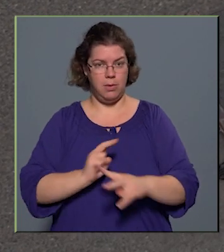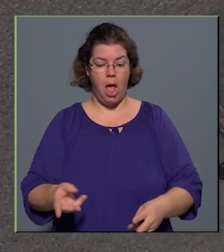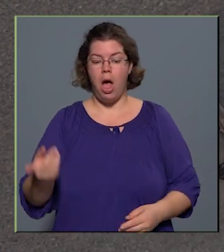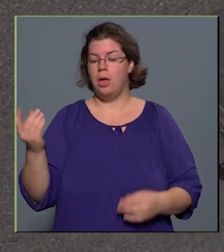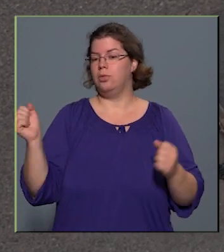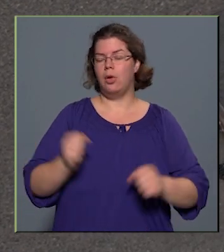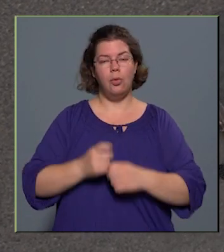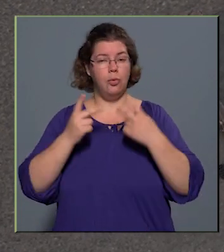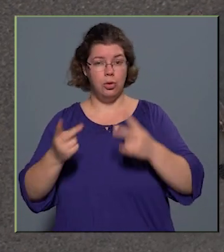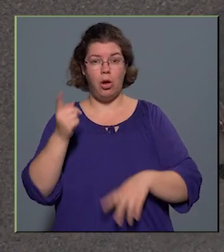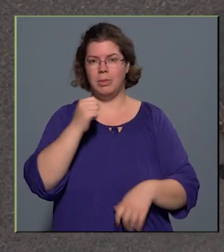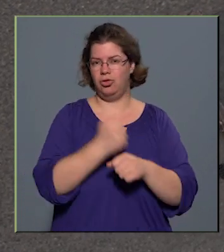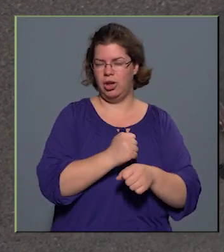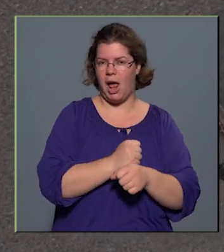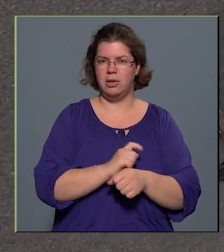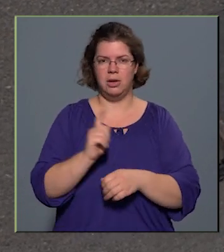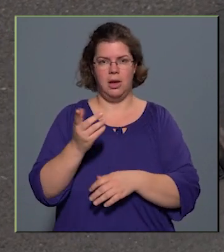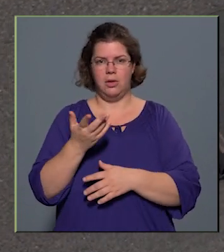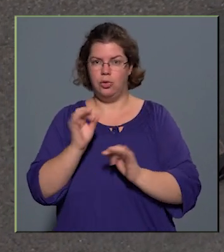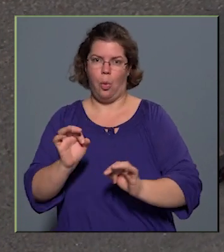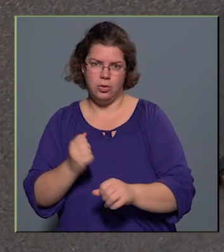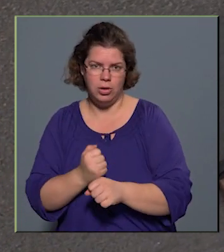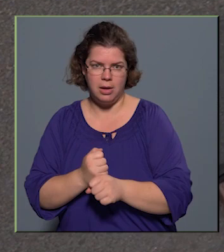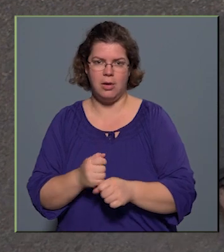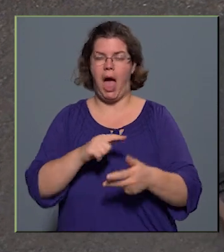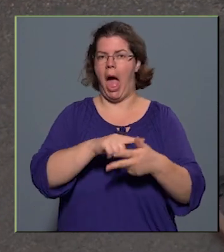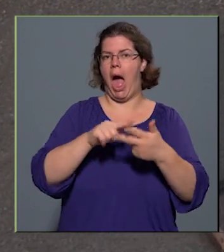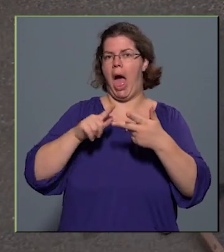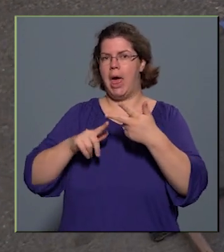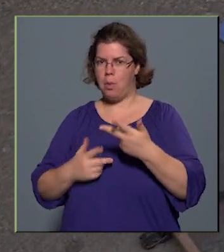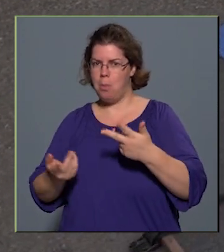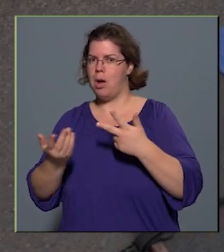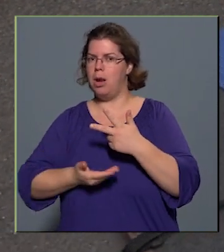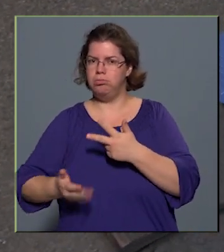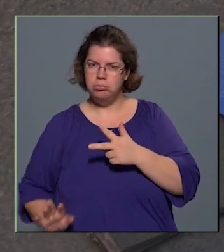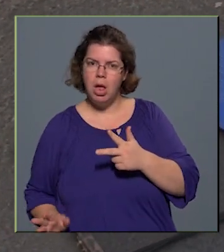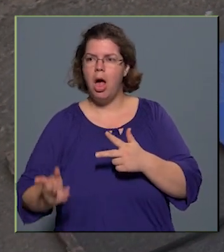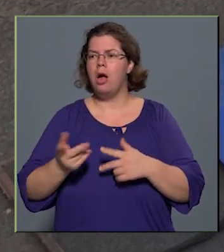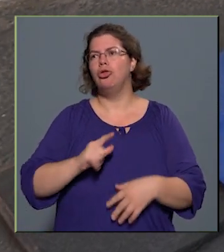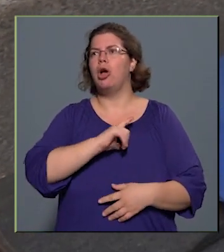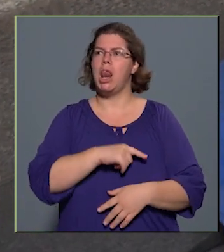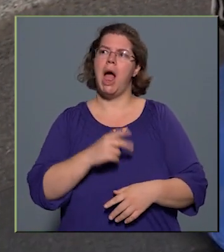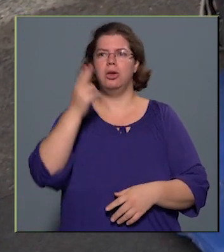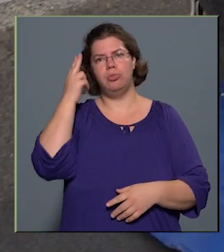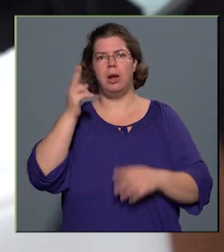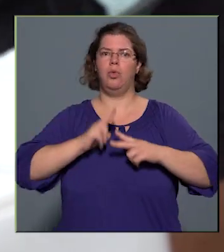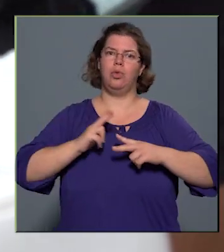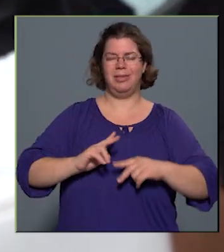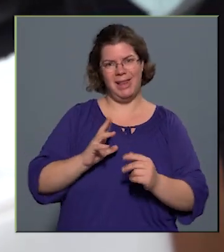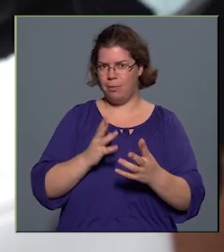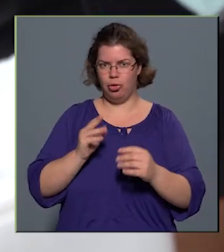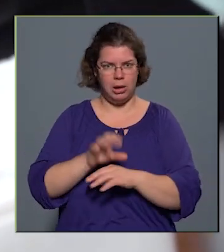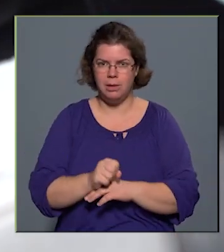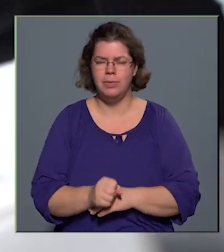csinálunk, azt jól csináljuk, mert ha nem csináljuk jól a három alapelemet, akkor igazából csak a lelkiismeretünket nyugtatgatjuk, de nem sokat érünk el.